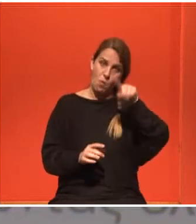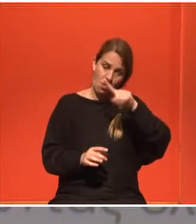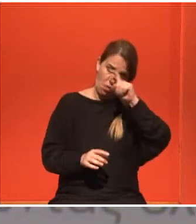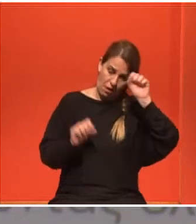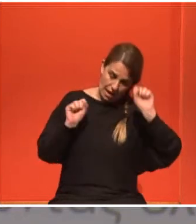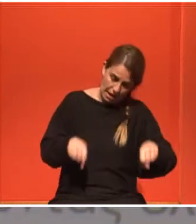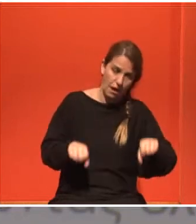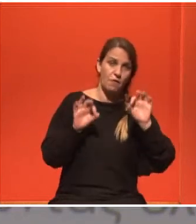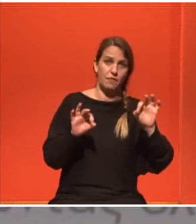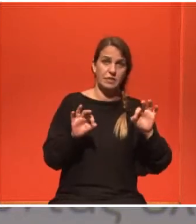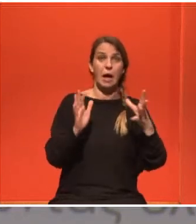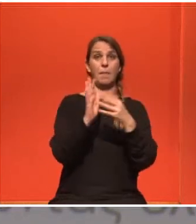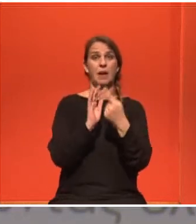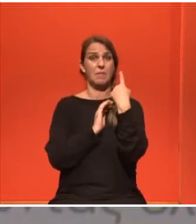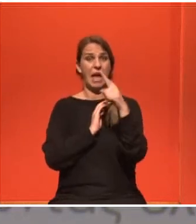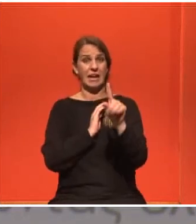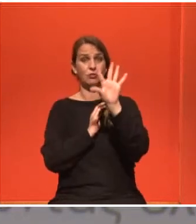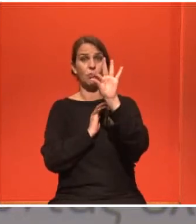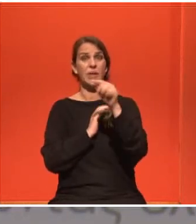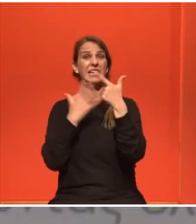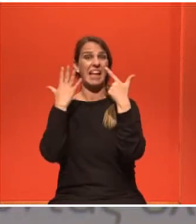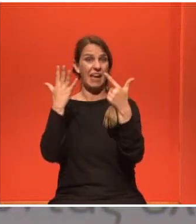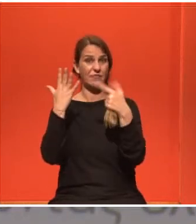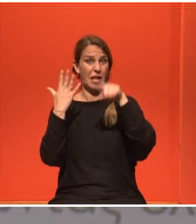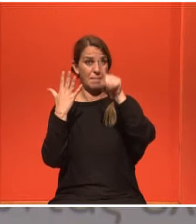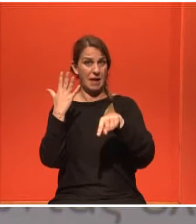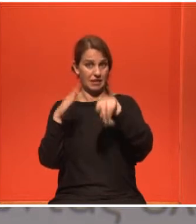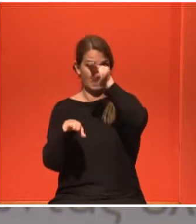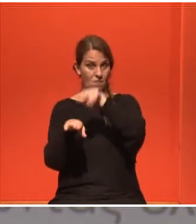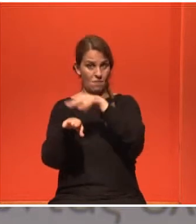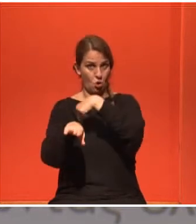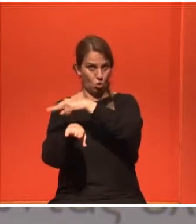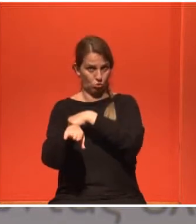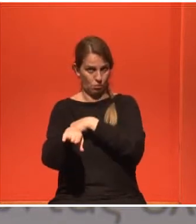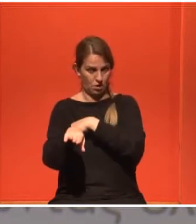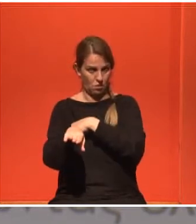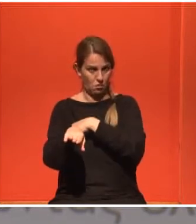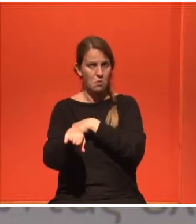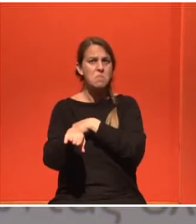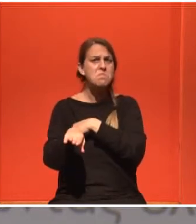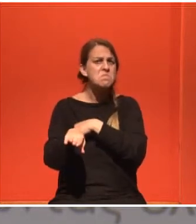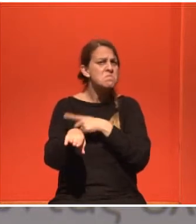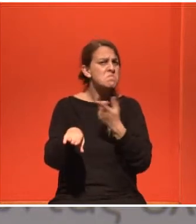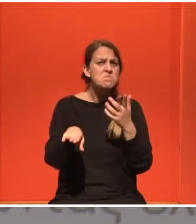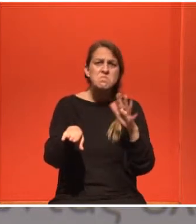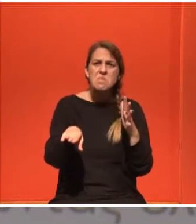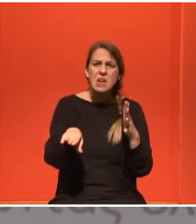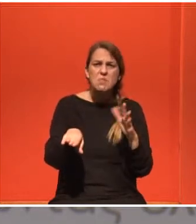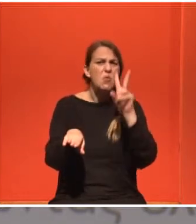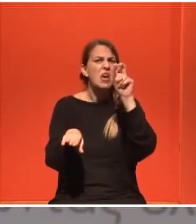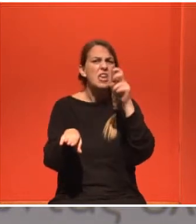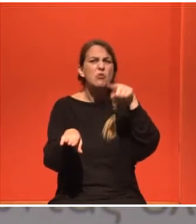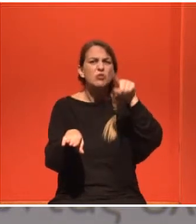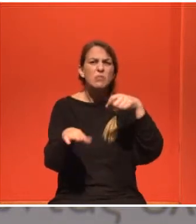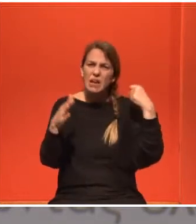αλλά από τις 157 μέρες νοσηλείας γιατί τόσες ήταν να πέρασα δύσκολα τις 20